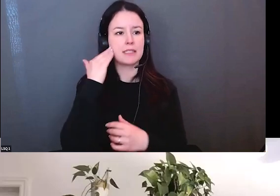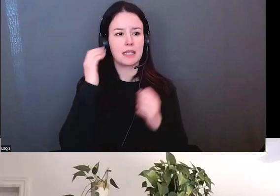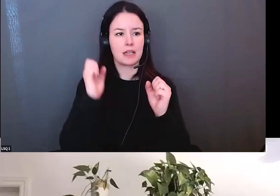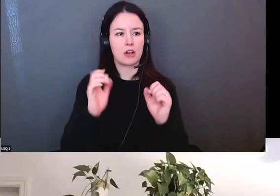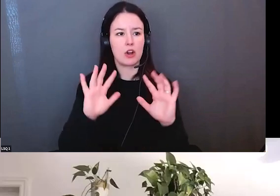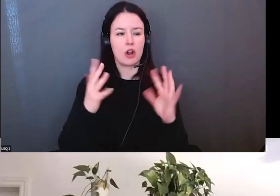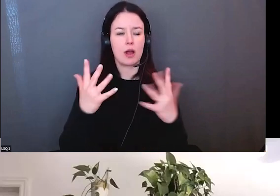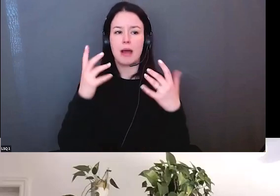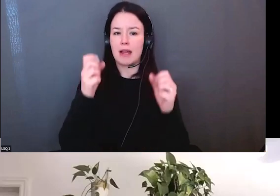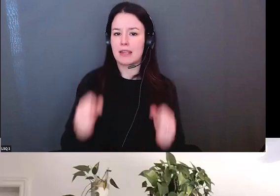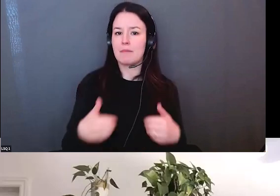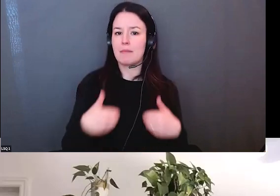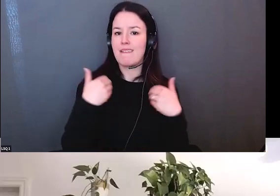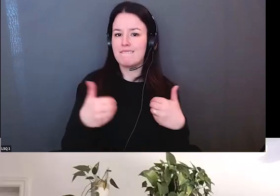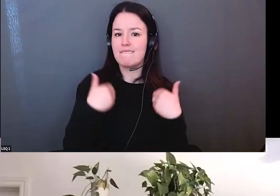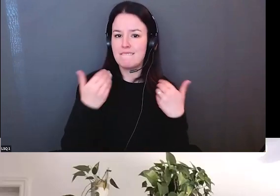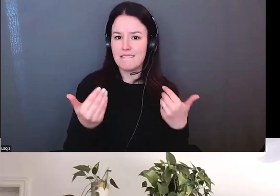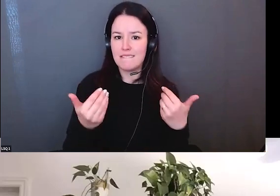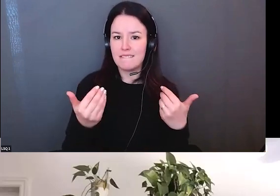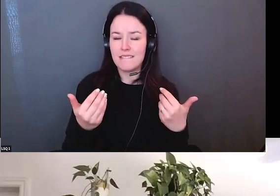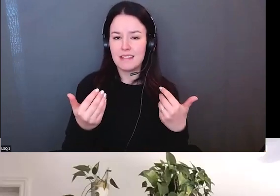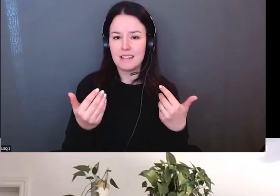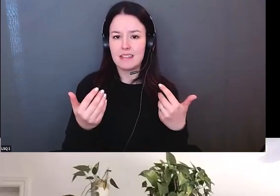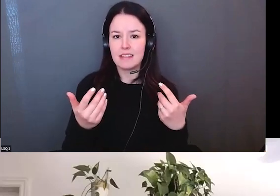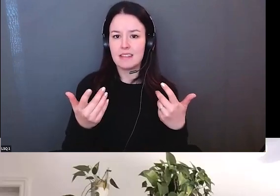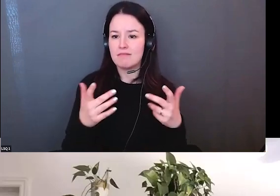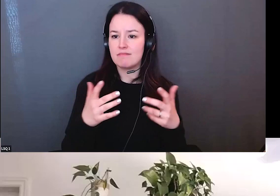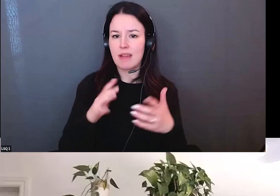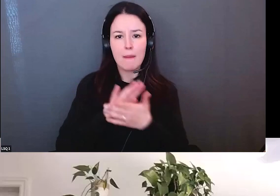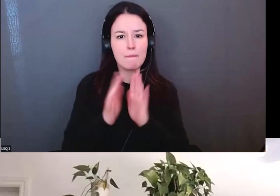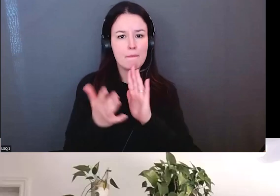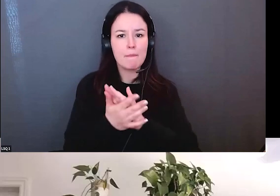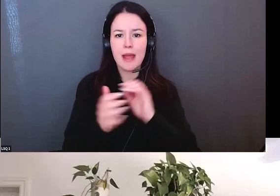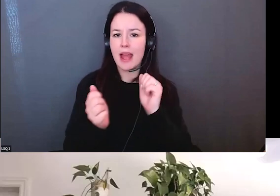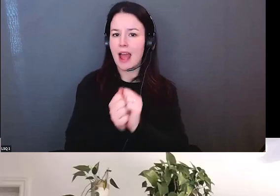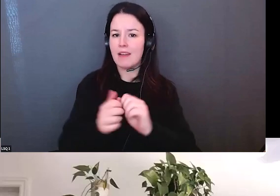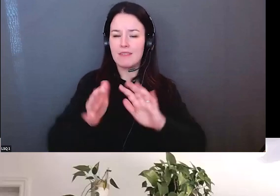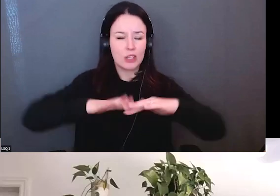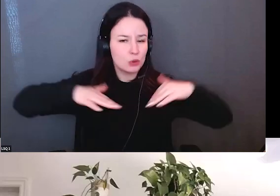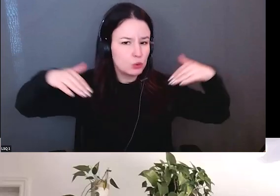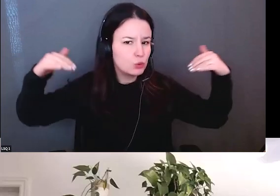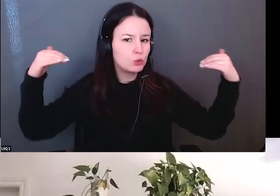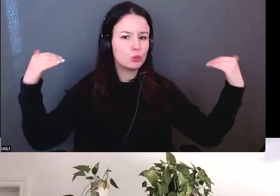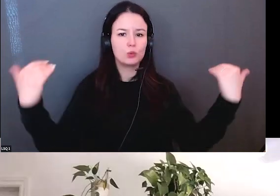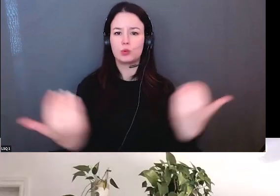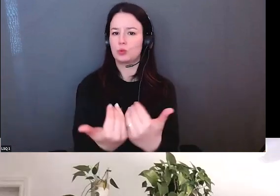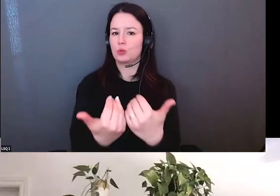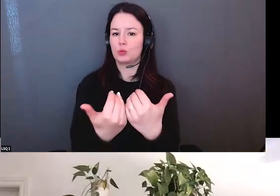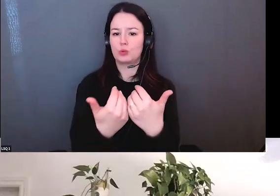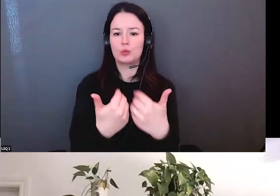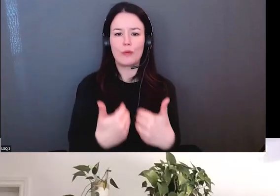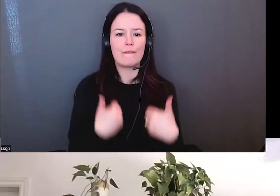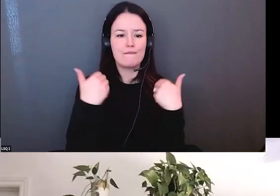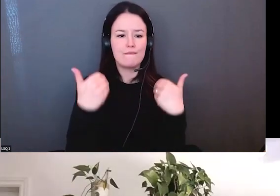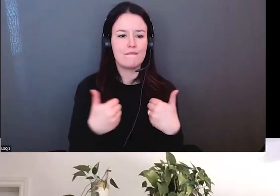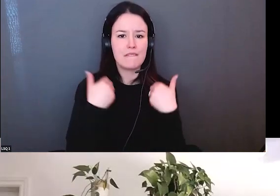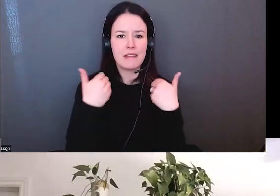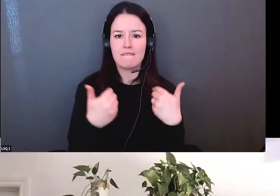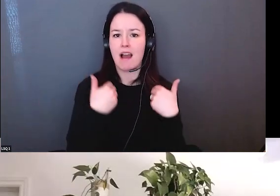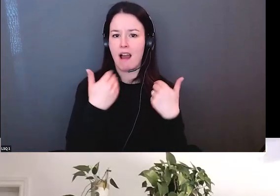il il s'était arrêté au milieu d'une phrase et ses yeux